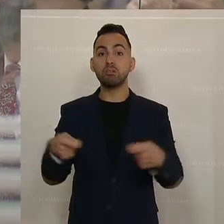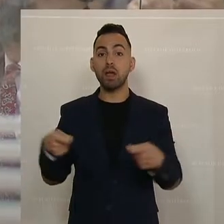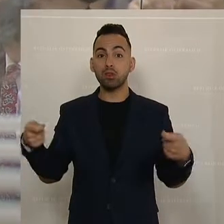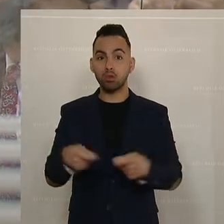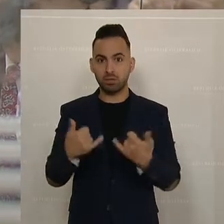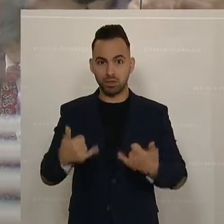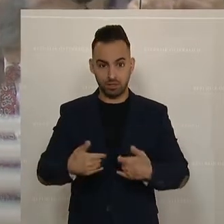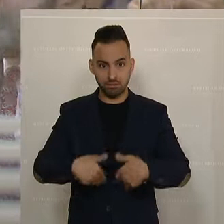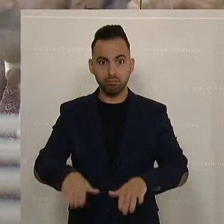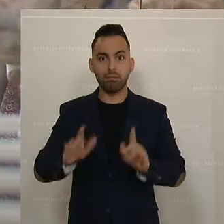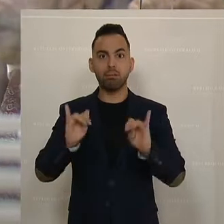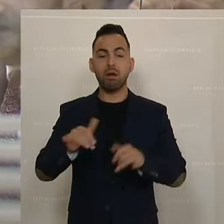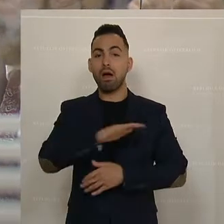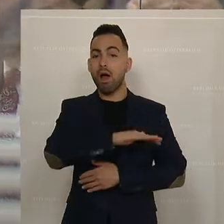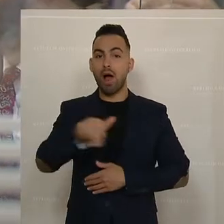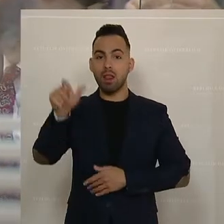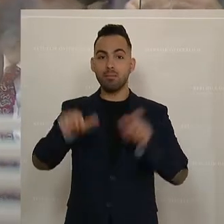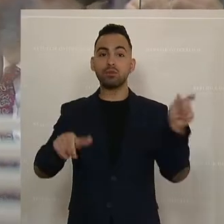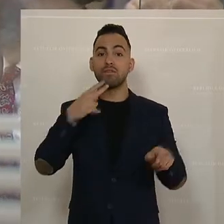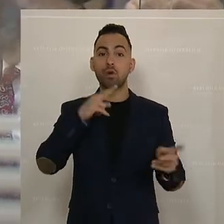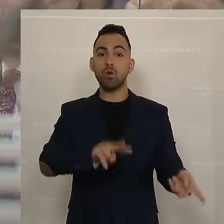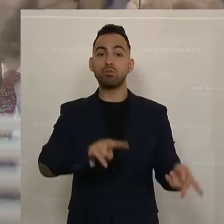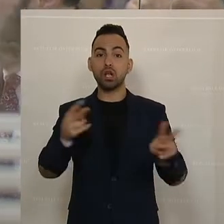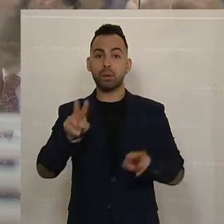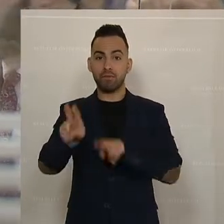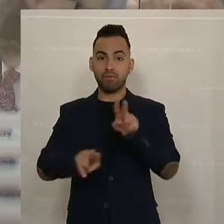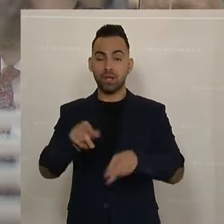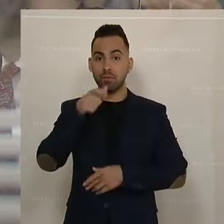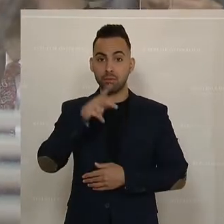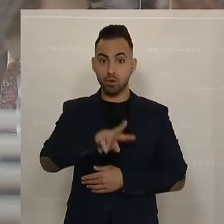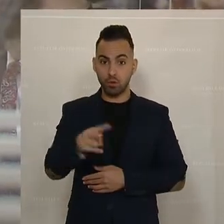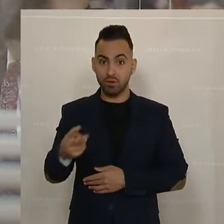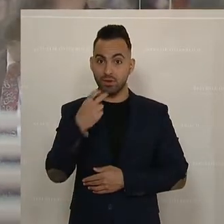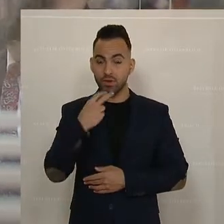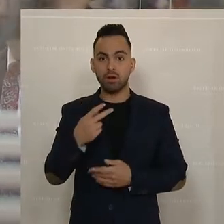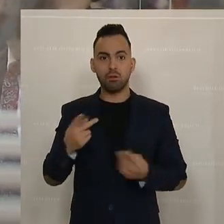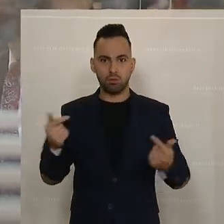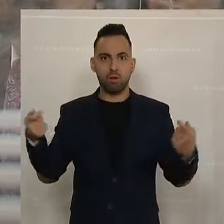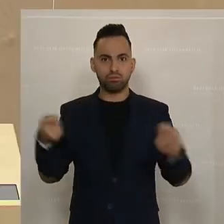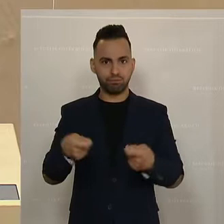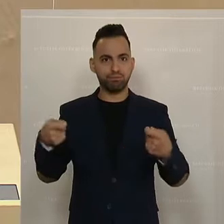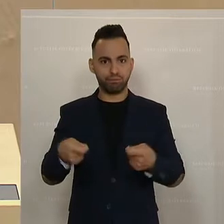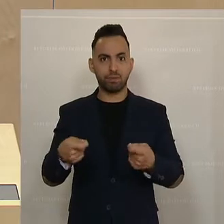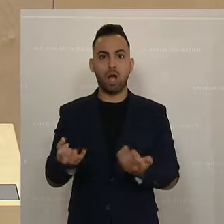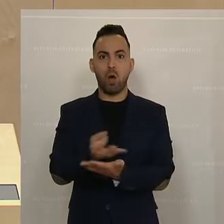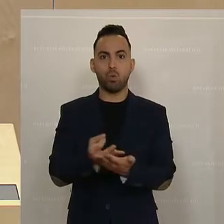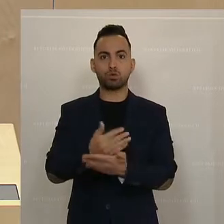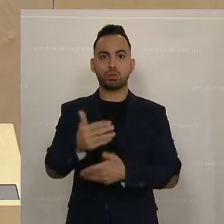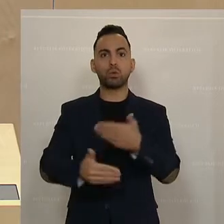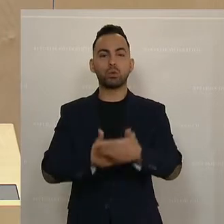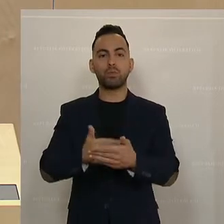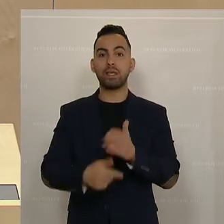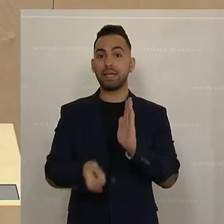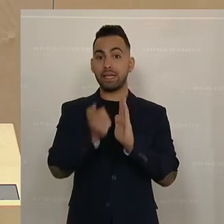den Weg bringen für alle Menschen, die umsteigen wollen in den Pflegeberuf und dementsprechend eine Ausbildung machen. Die Kriterien